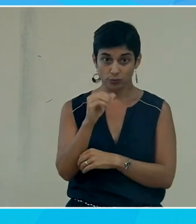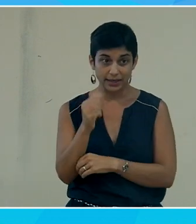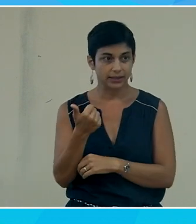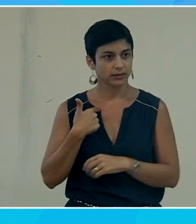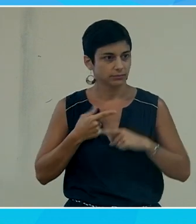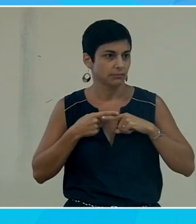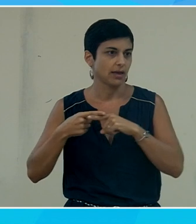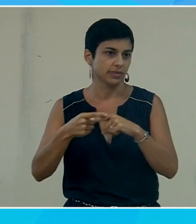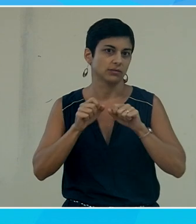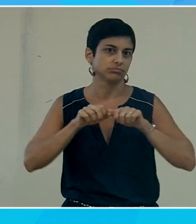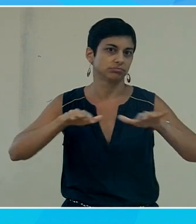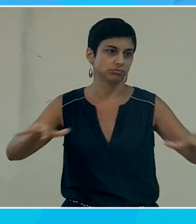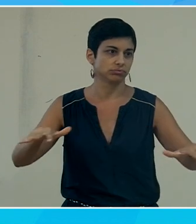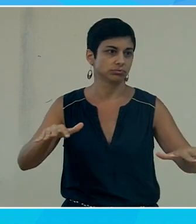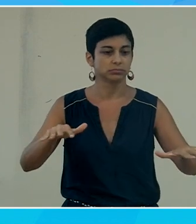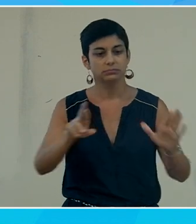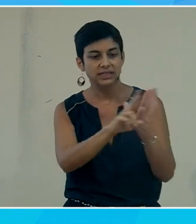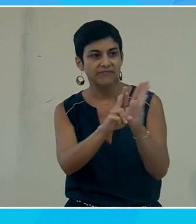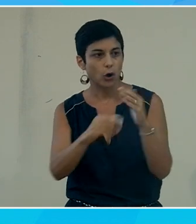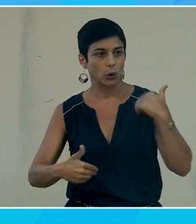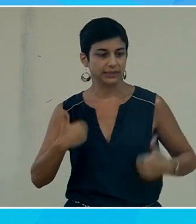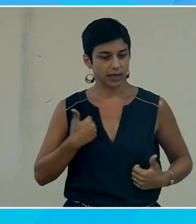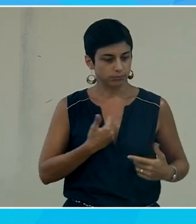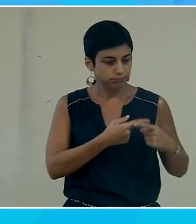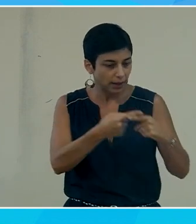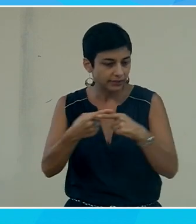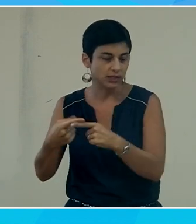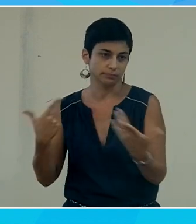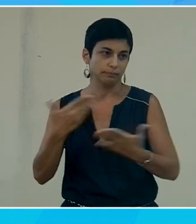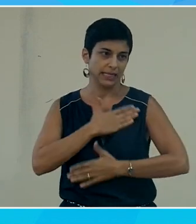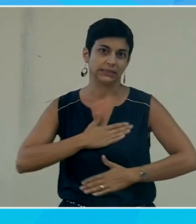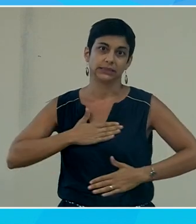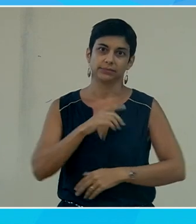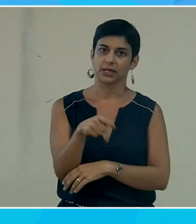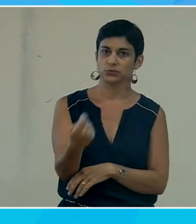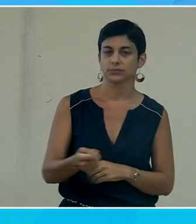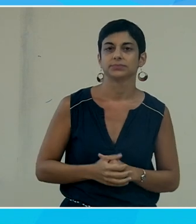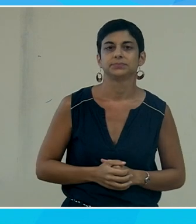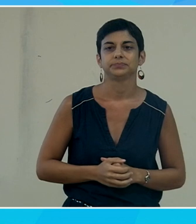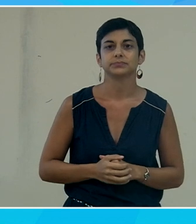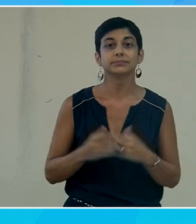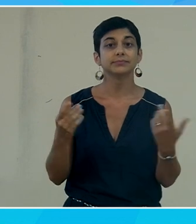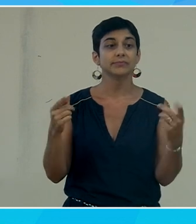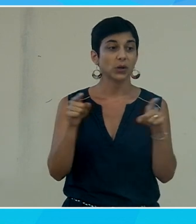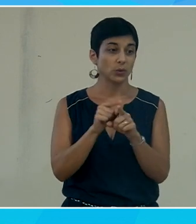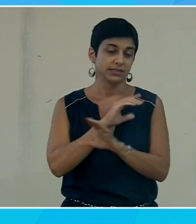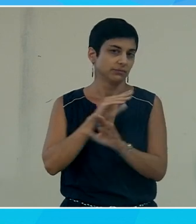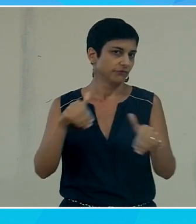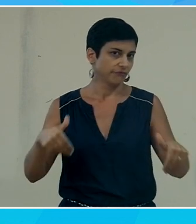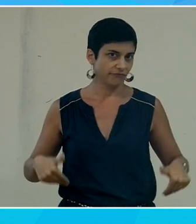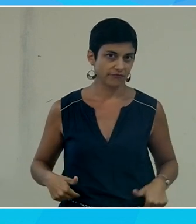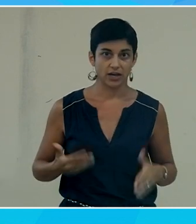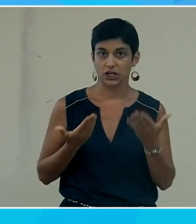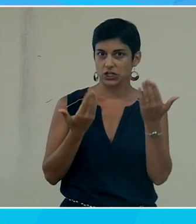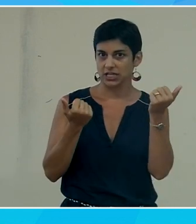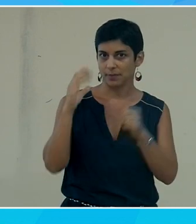des référents handicap bien sûr ça avec grand plaisir et pour finir j'espère